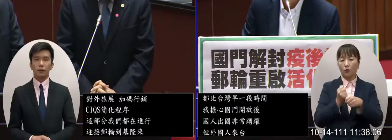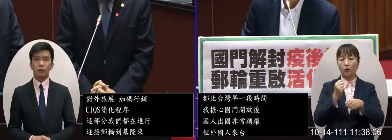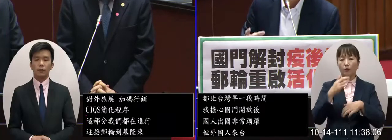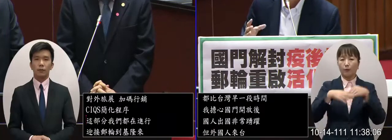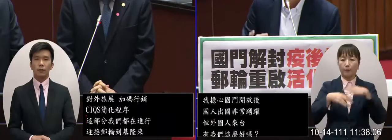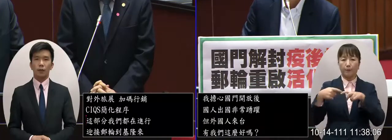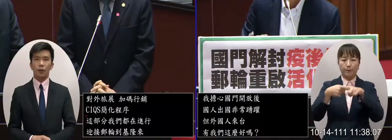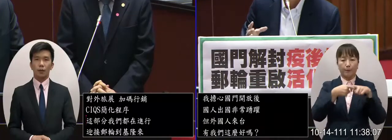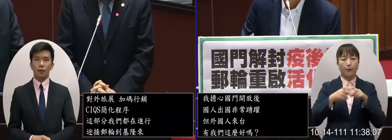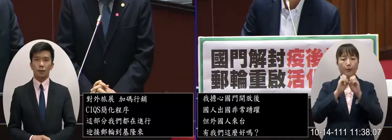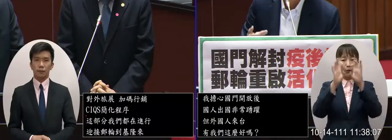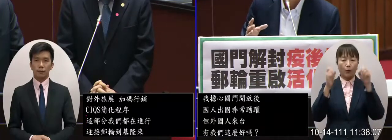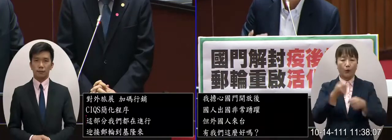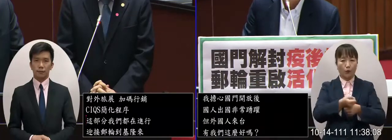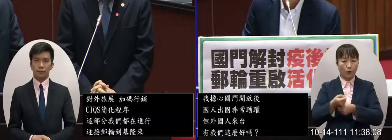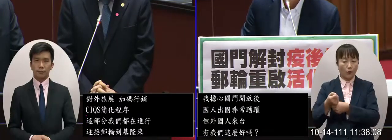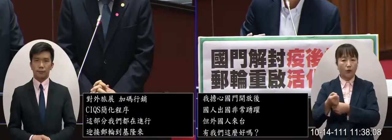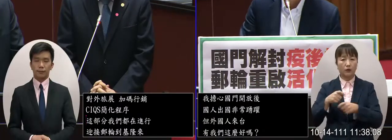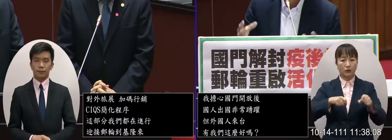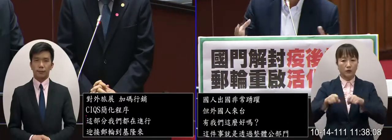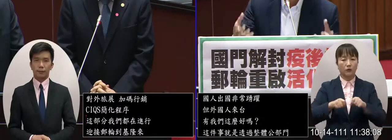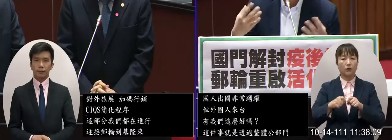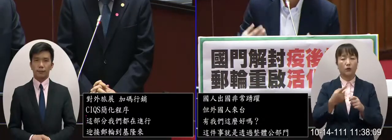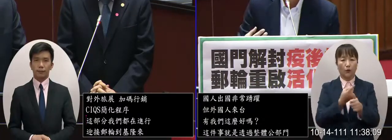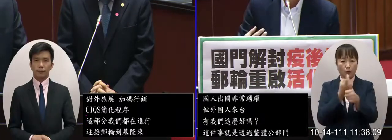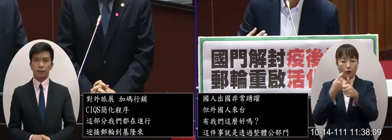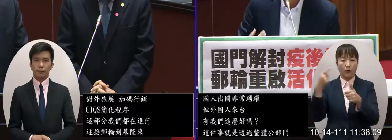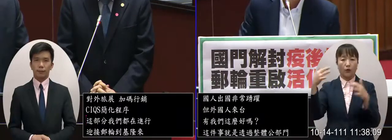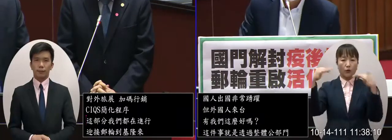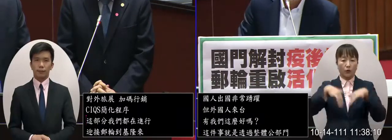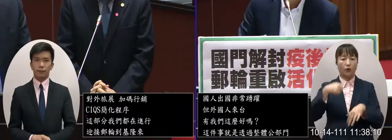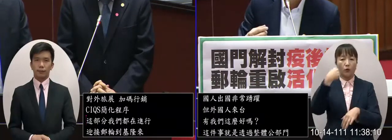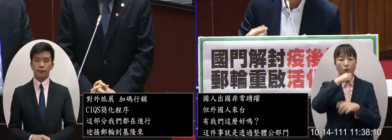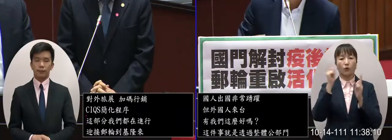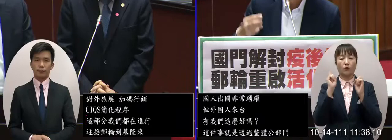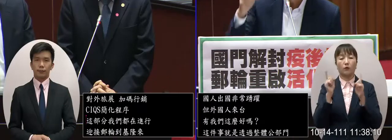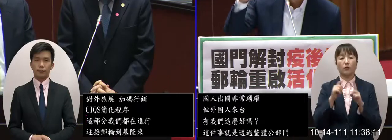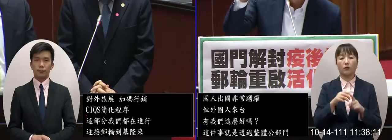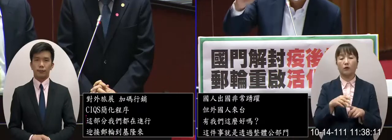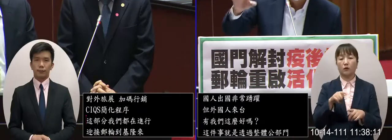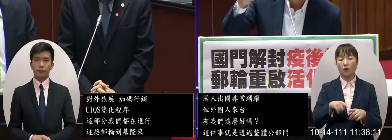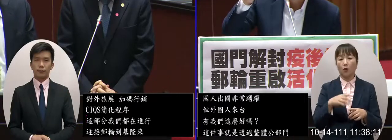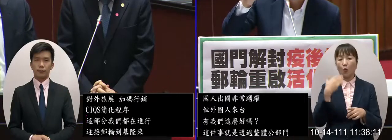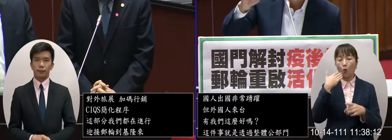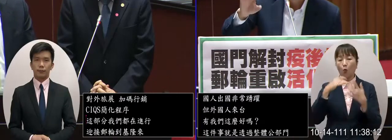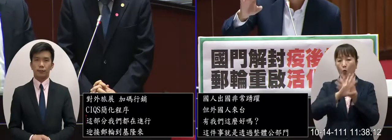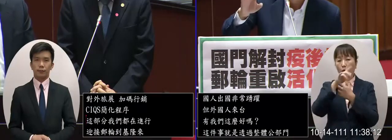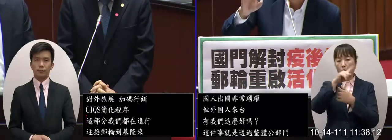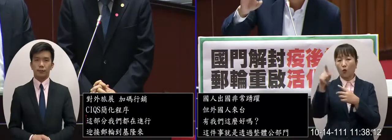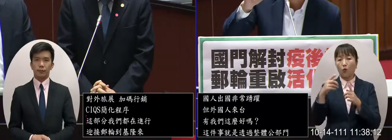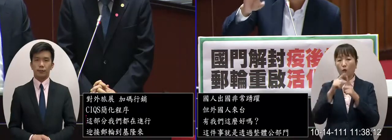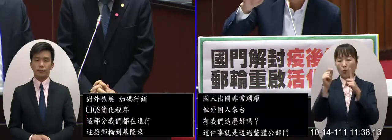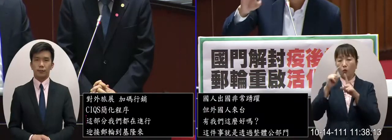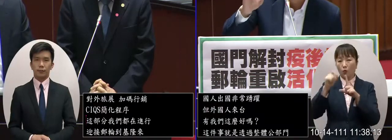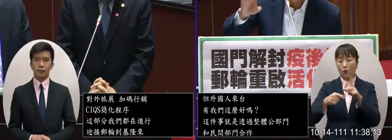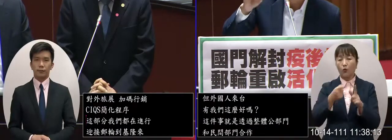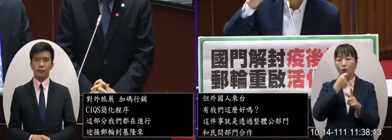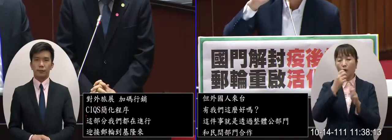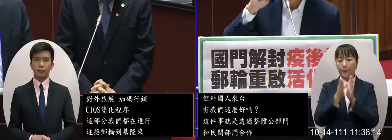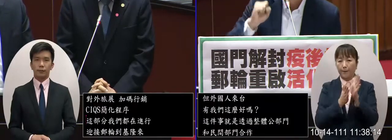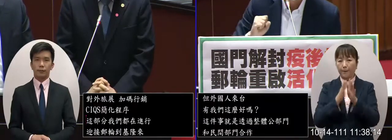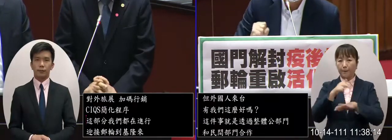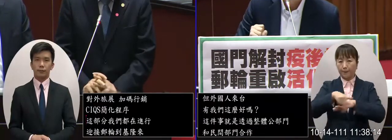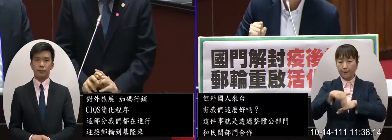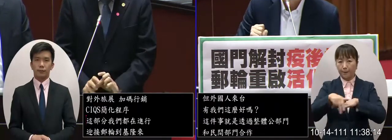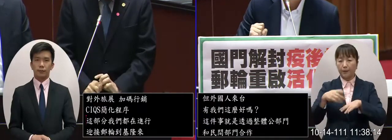合行銷很多的促銷的方案吸引他們來那我覺得是只要國外的旅行社願意多安排